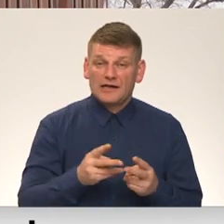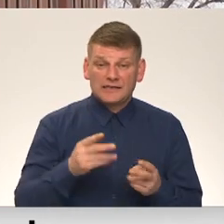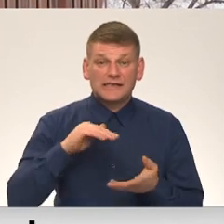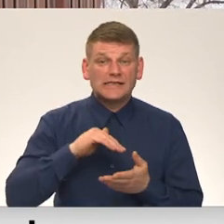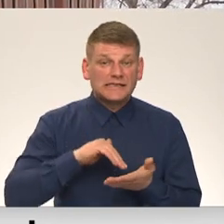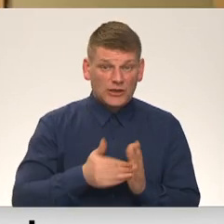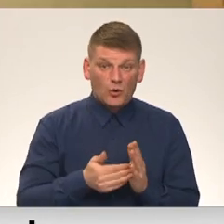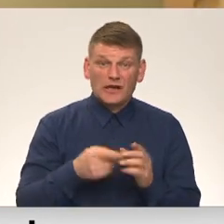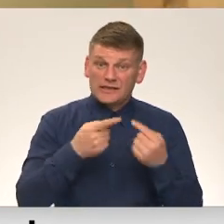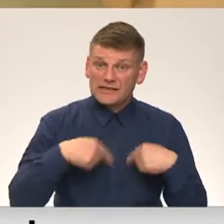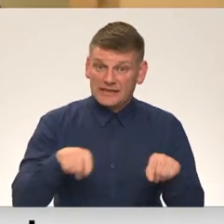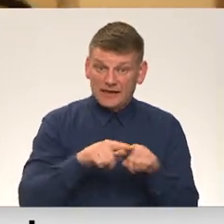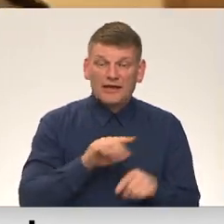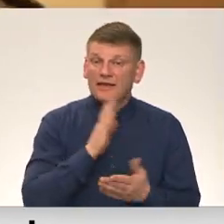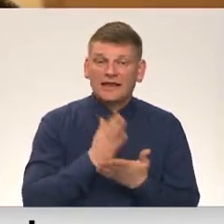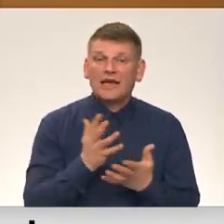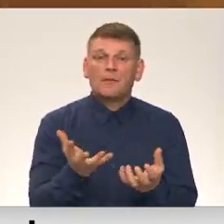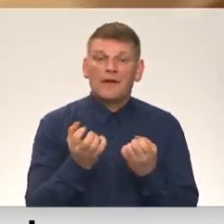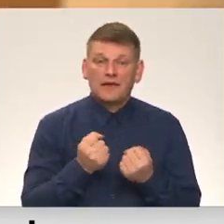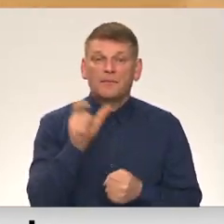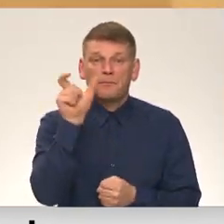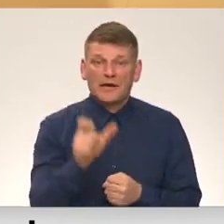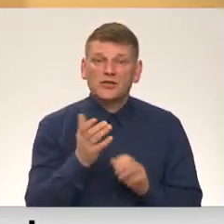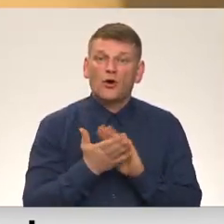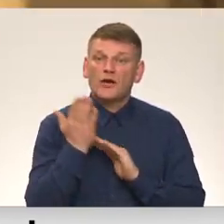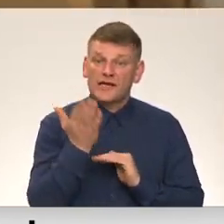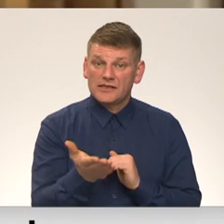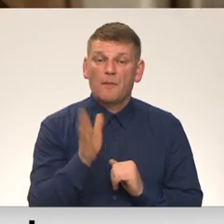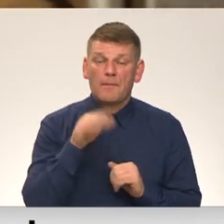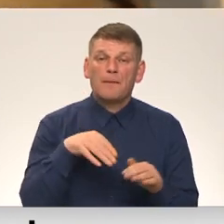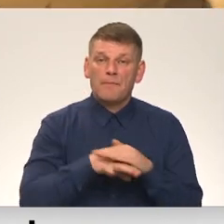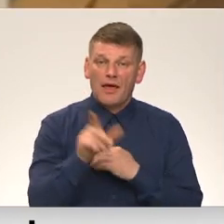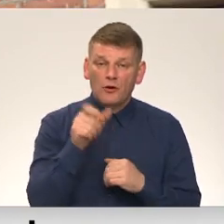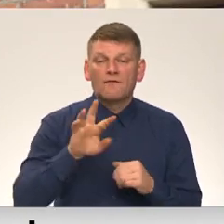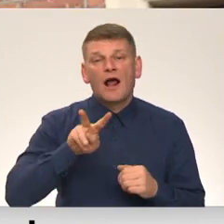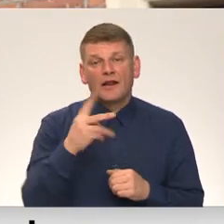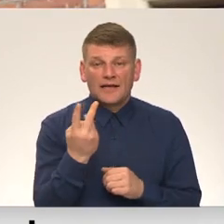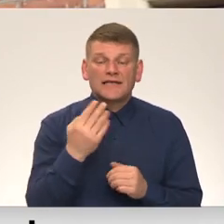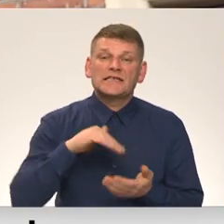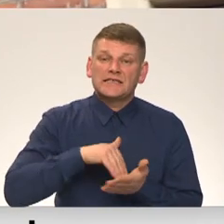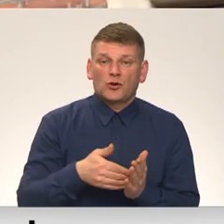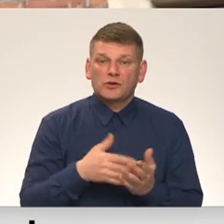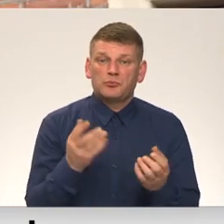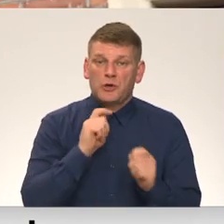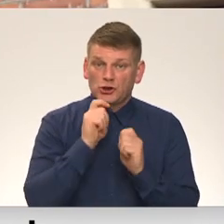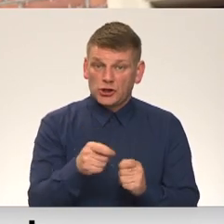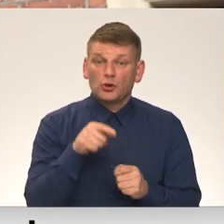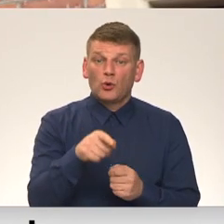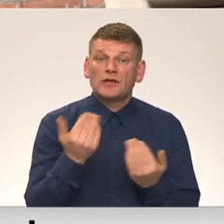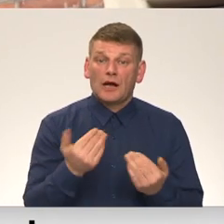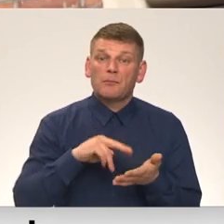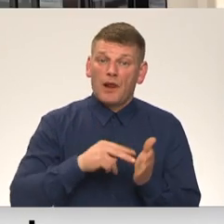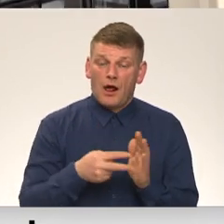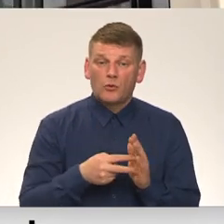situācijas teritorijā netiek pieņemti personu iesnīgumi par bēgļa vai alternatīvā statusu piešķašanu. To tagad